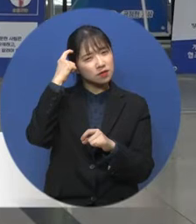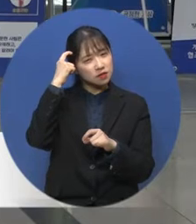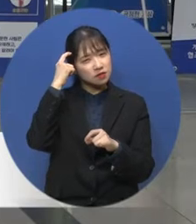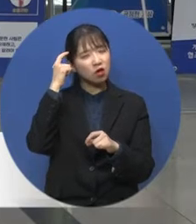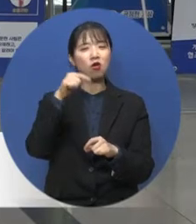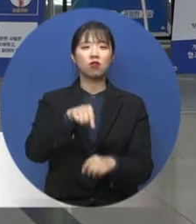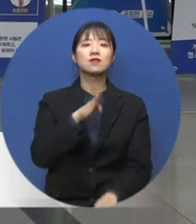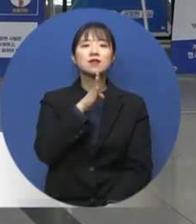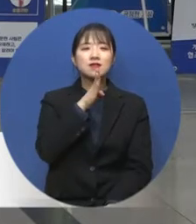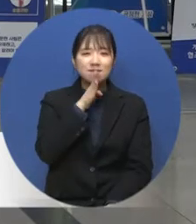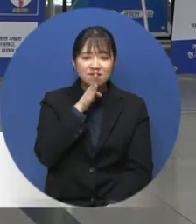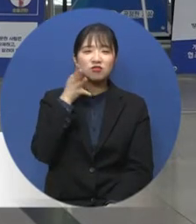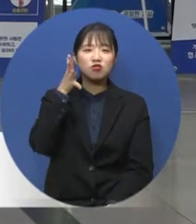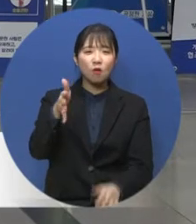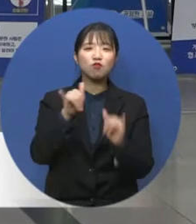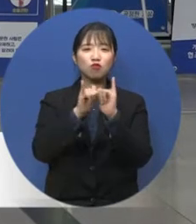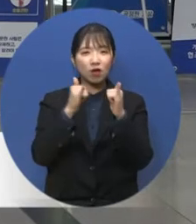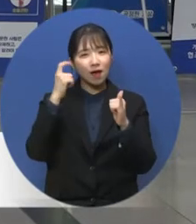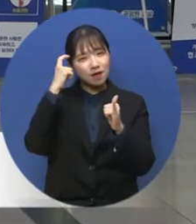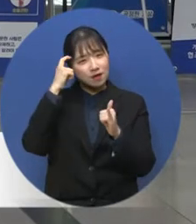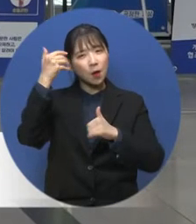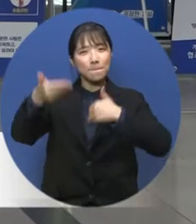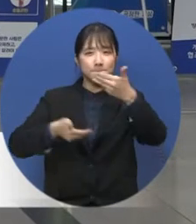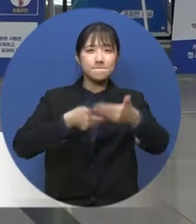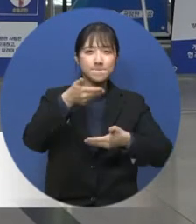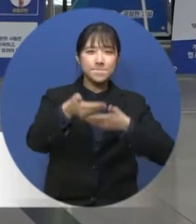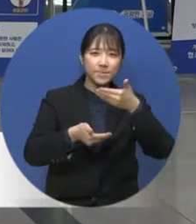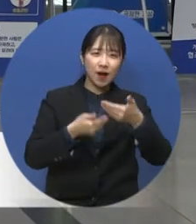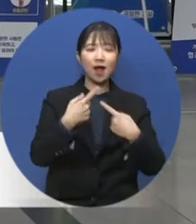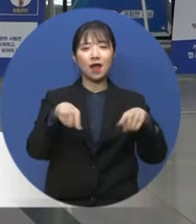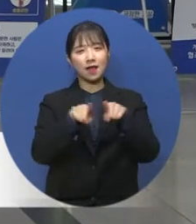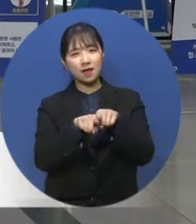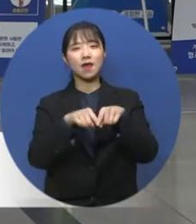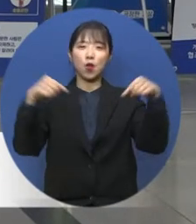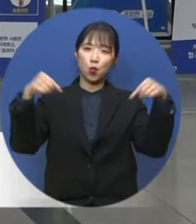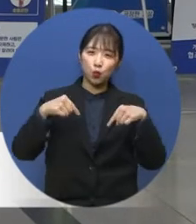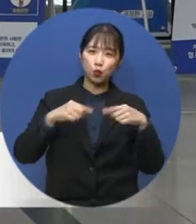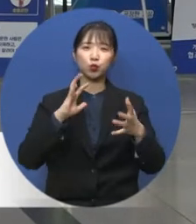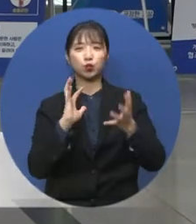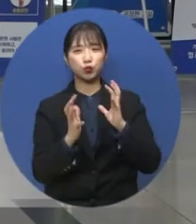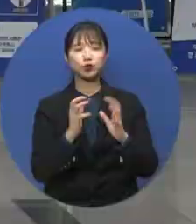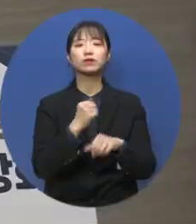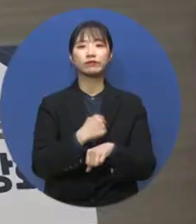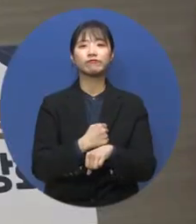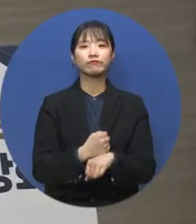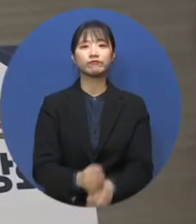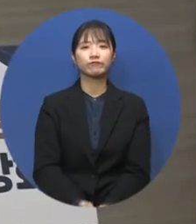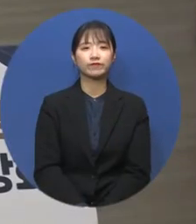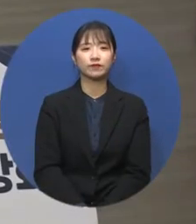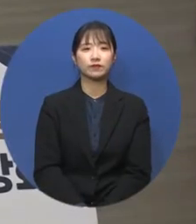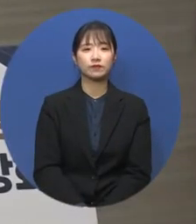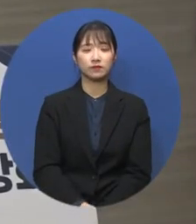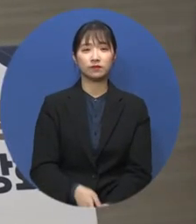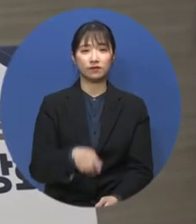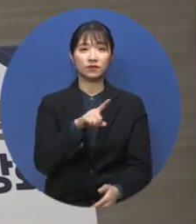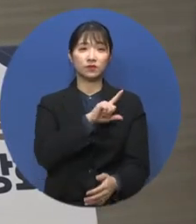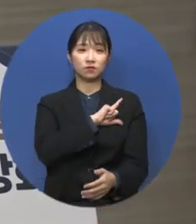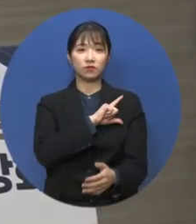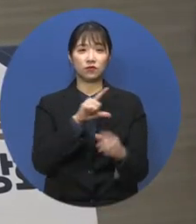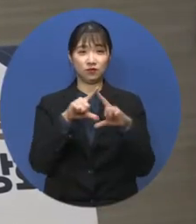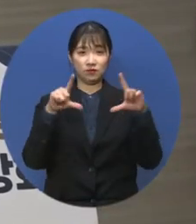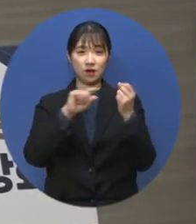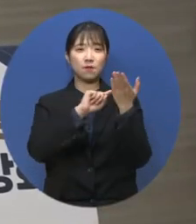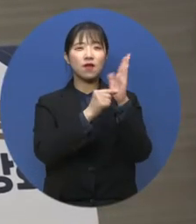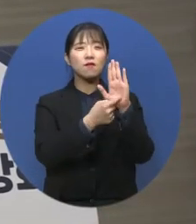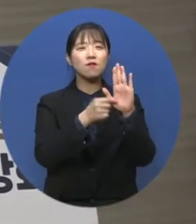현장에 있는 전문가들의 의견을 받아서 토론하는 그런 시간으로 마련했습니다. 주제 발표에 나선 임재현